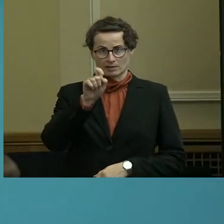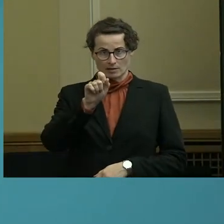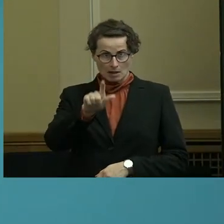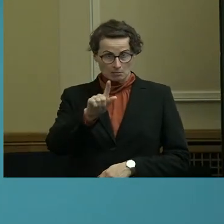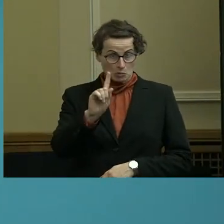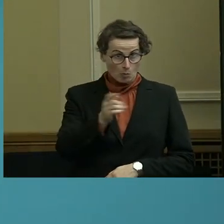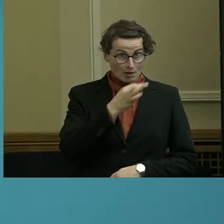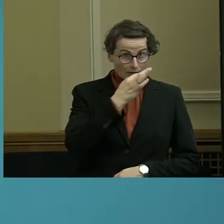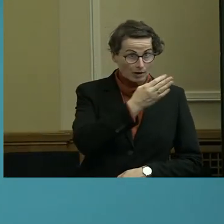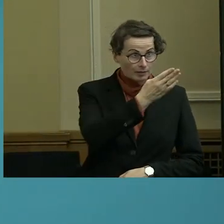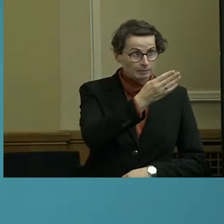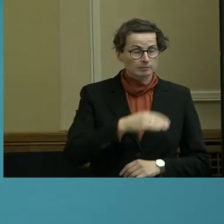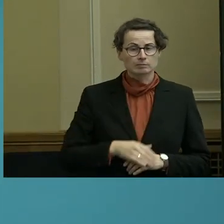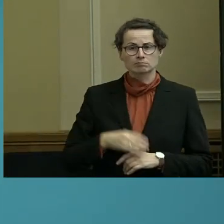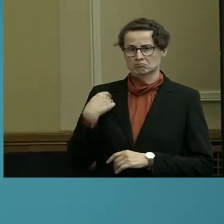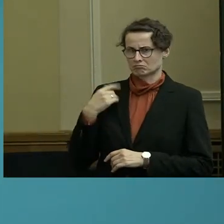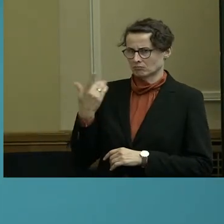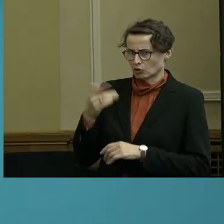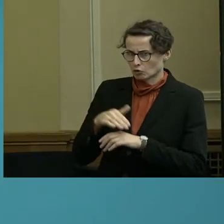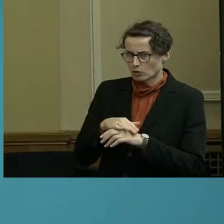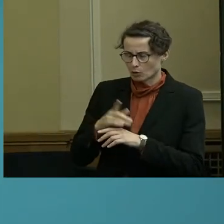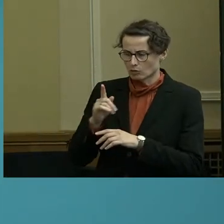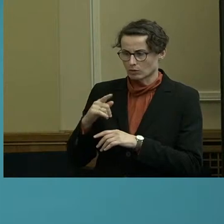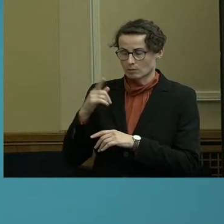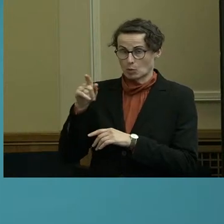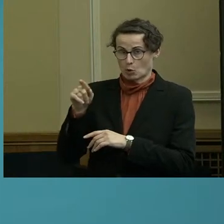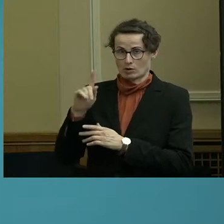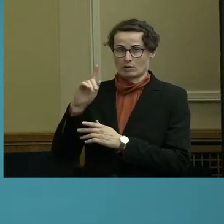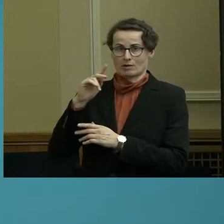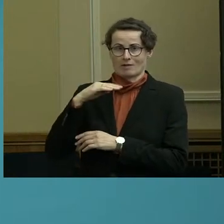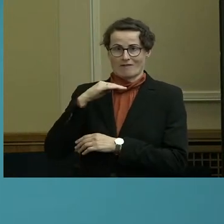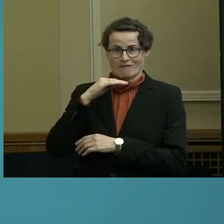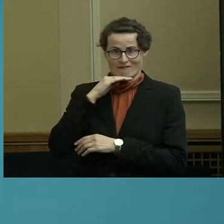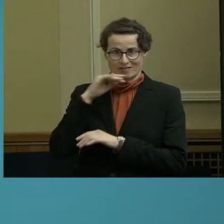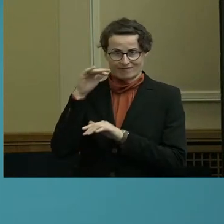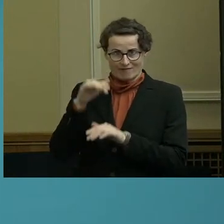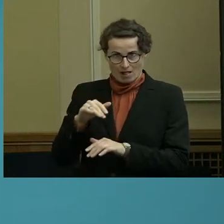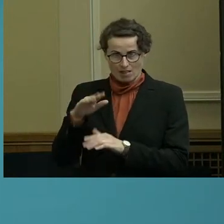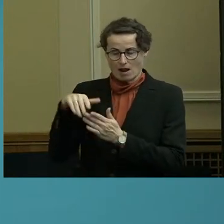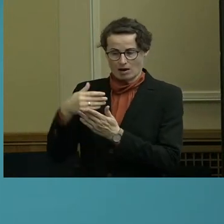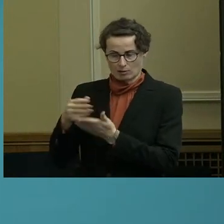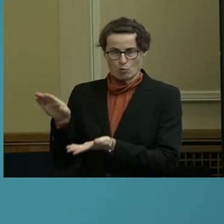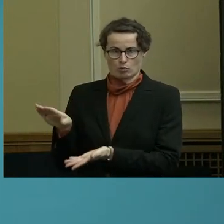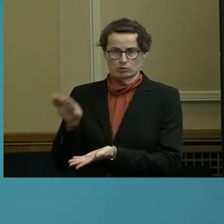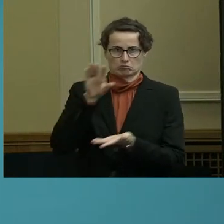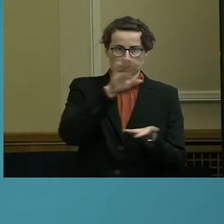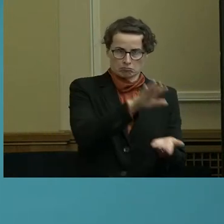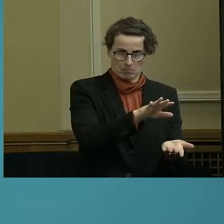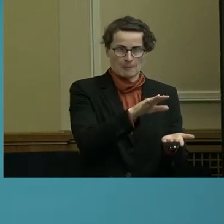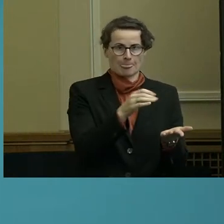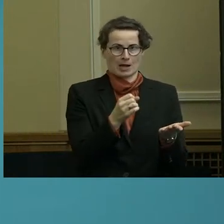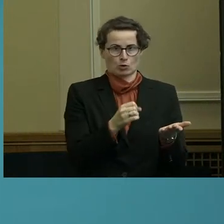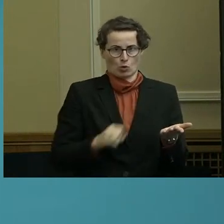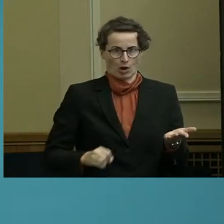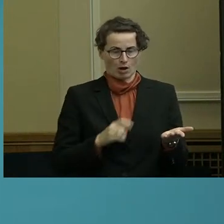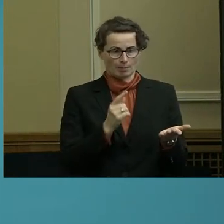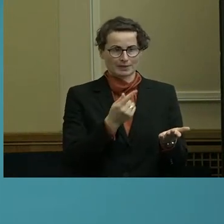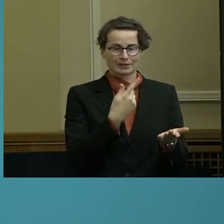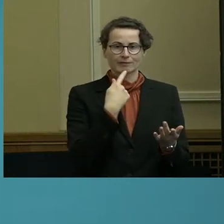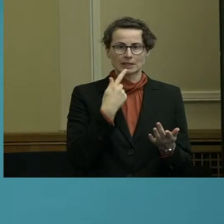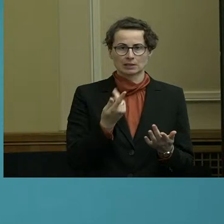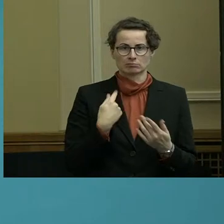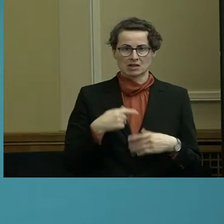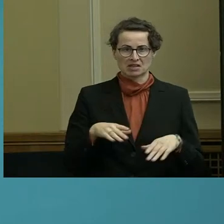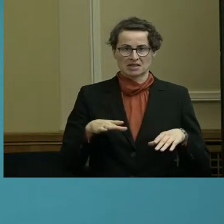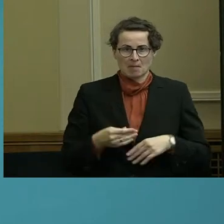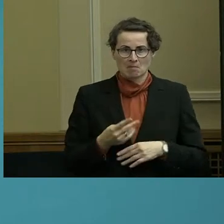Wo Sie sagen, das Angebot liegt praktisch fertig beim Notar. Ist das ein Angebot nach dem Motto Frissvogel oder stirb oder